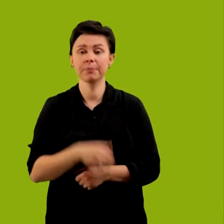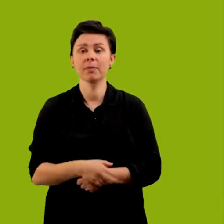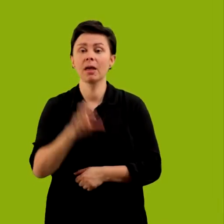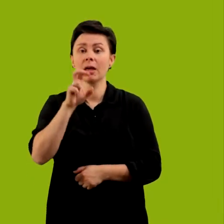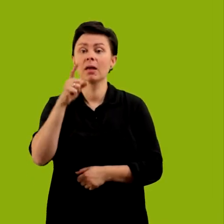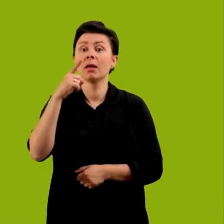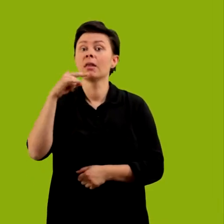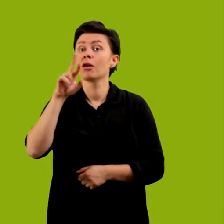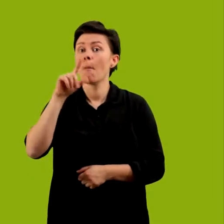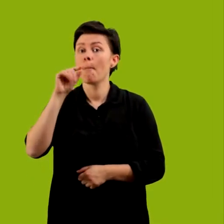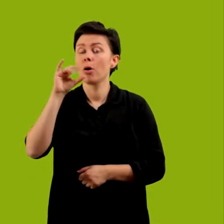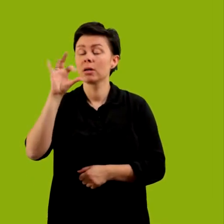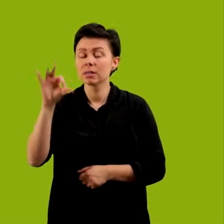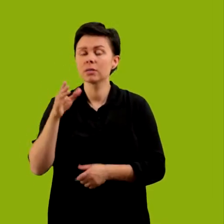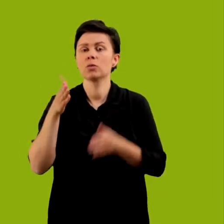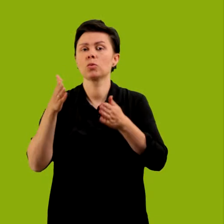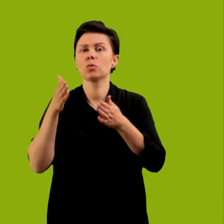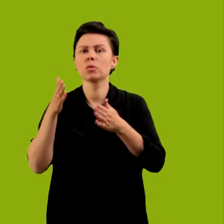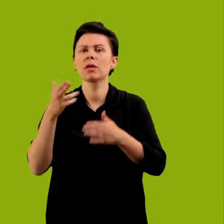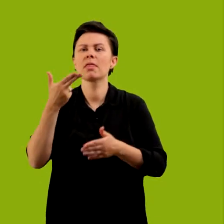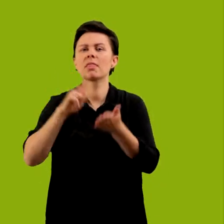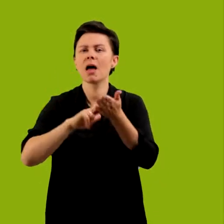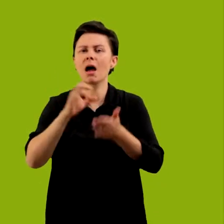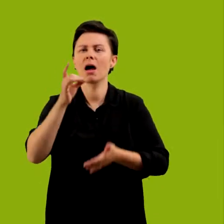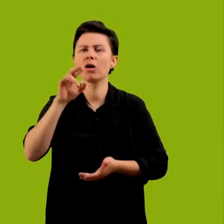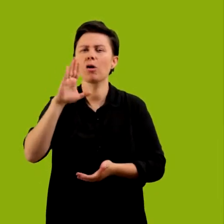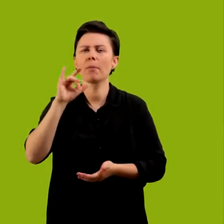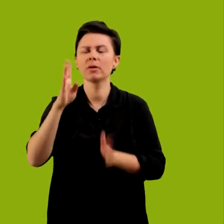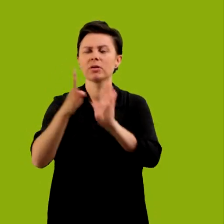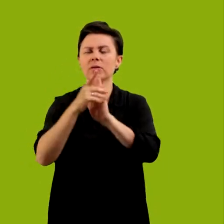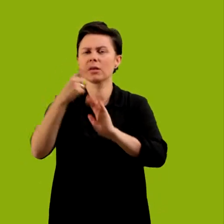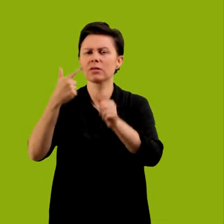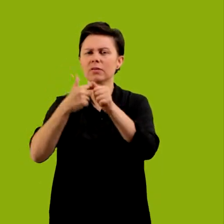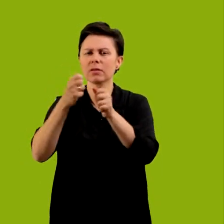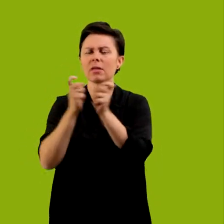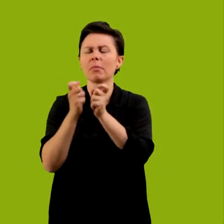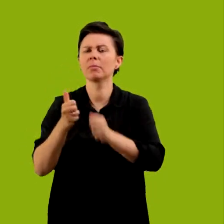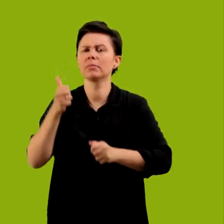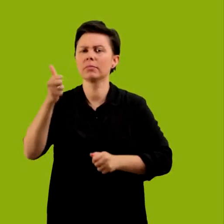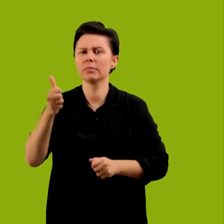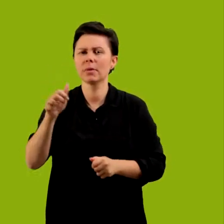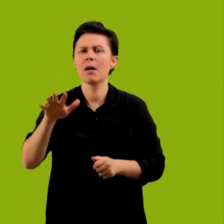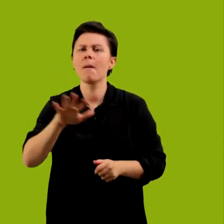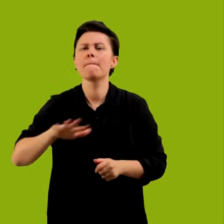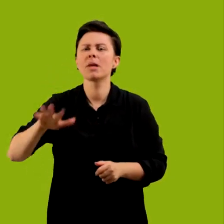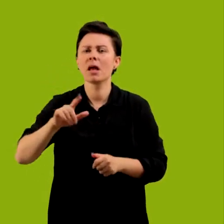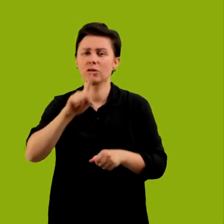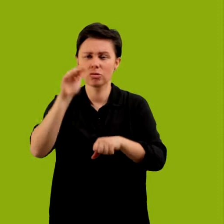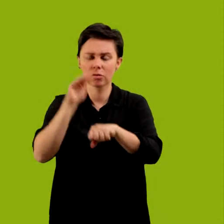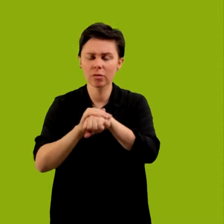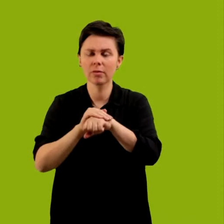Hydropolis. Znajduje się przy ulicy na grobli 1921. Najbliższy przystanek to Plac Zgody.